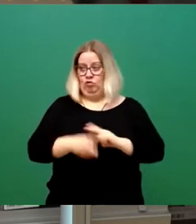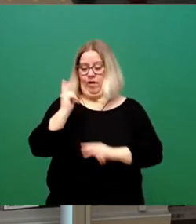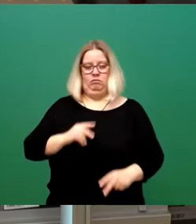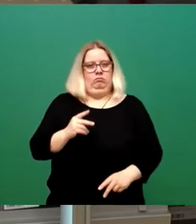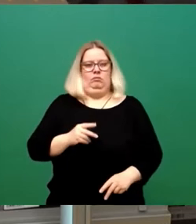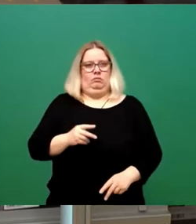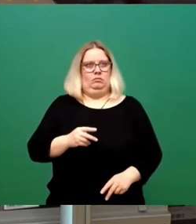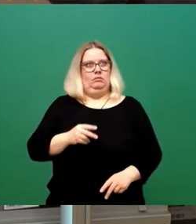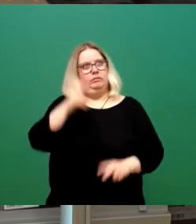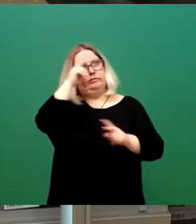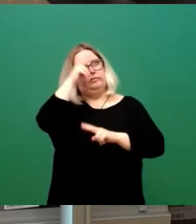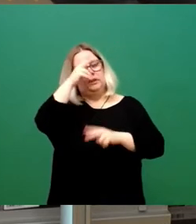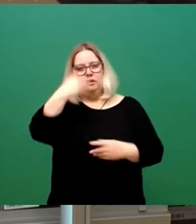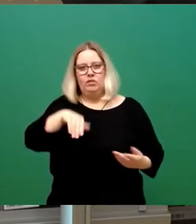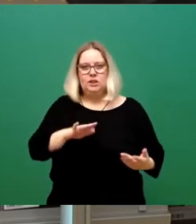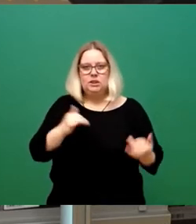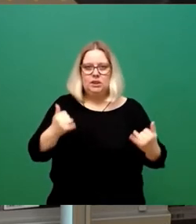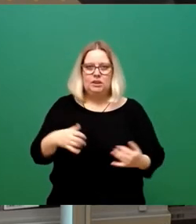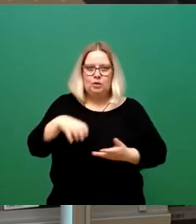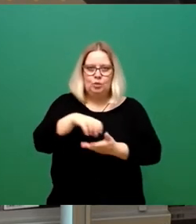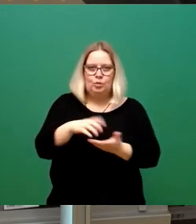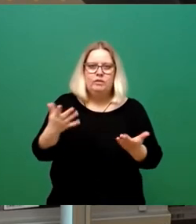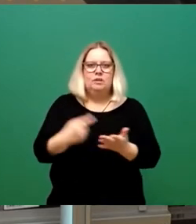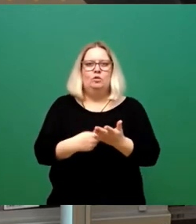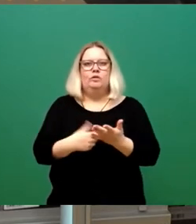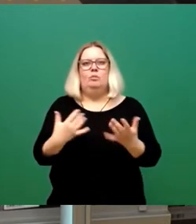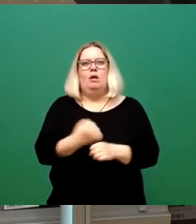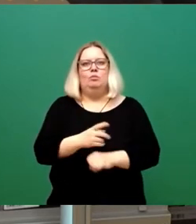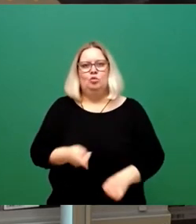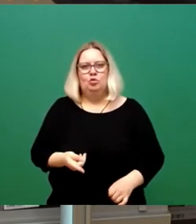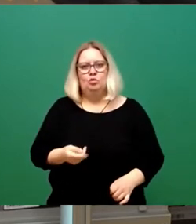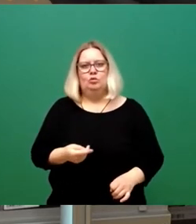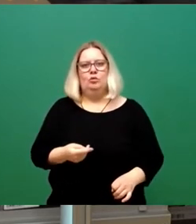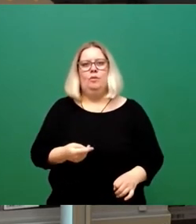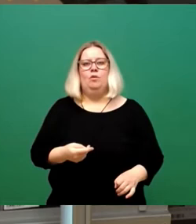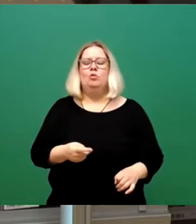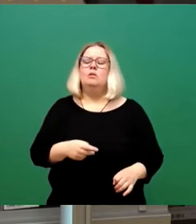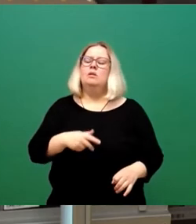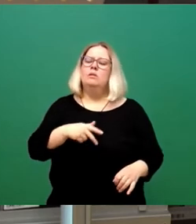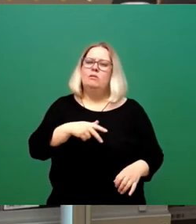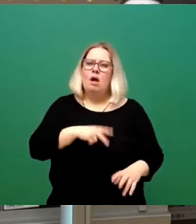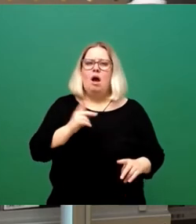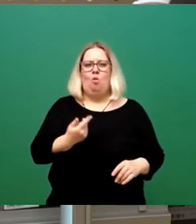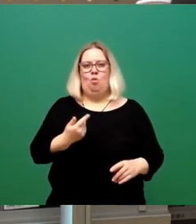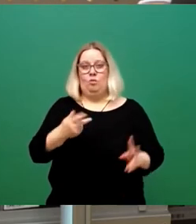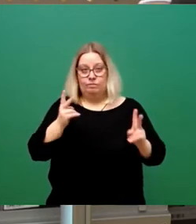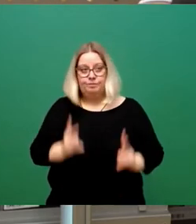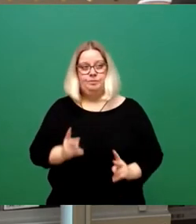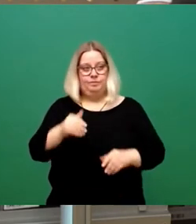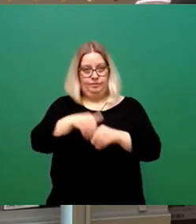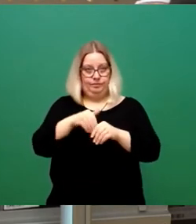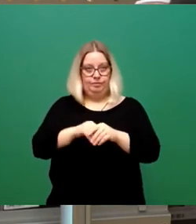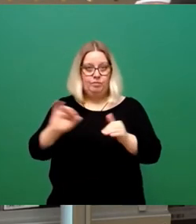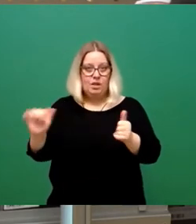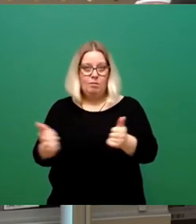vorstellen können, wir als Kommune stehen. Und es geht auch darum, das ist nämlich auch der Job der Beigeordneten,